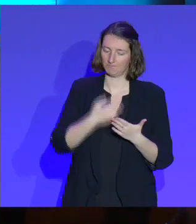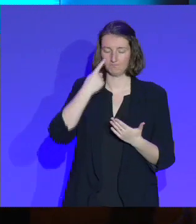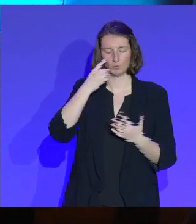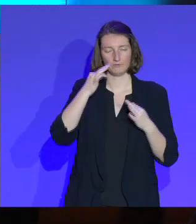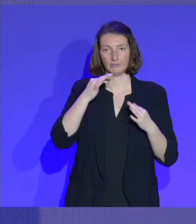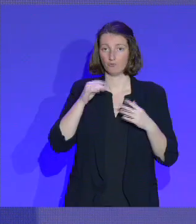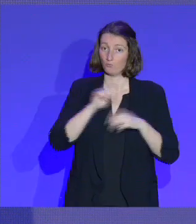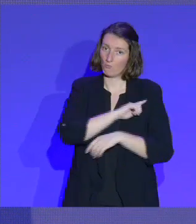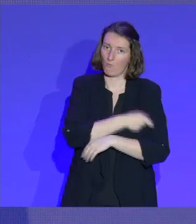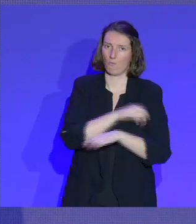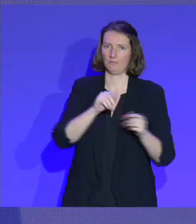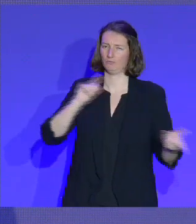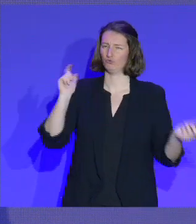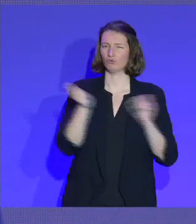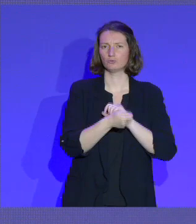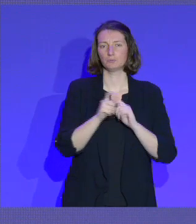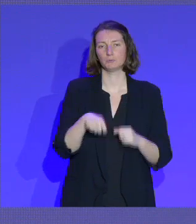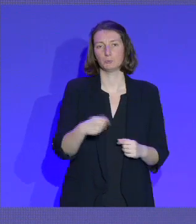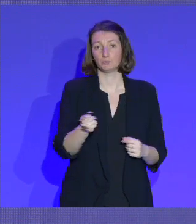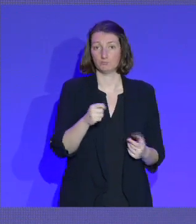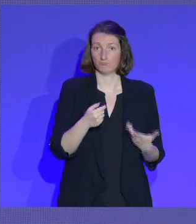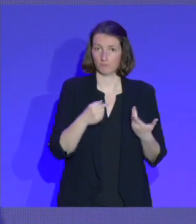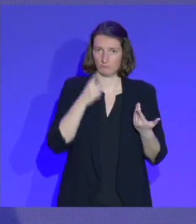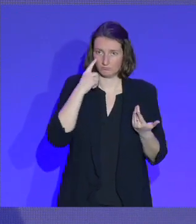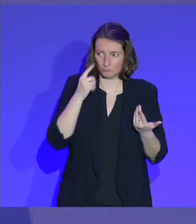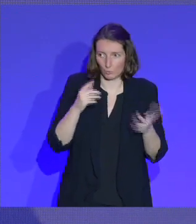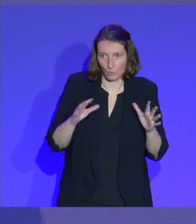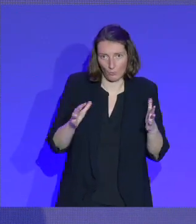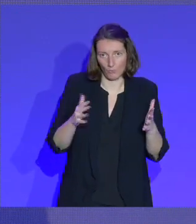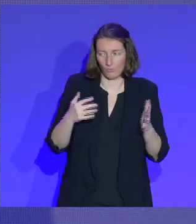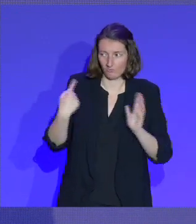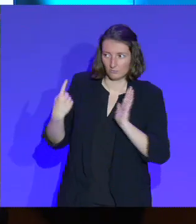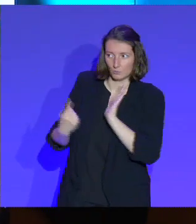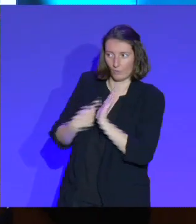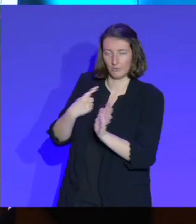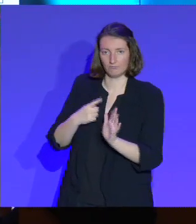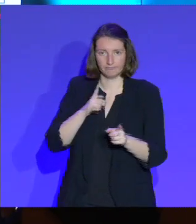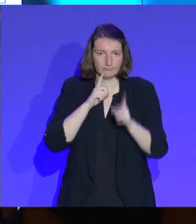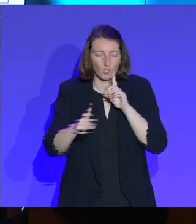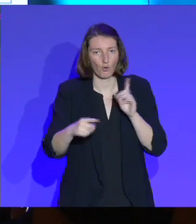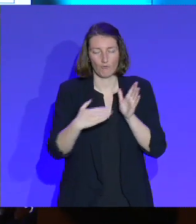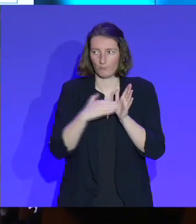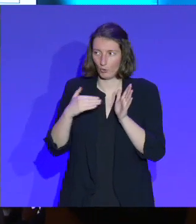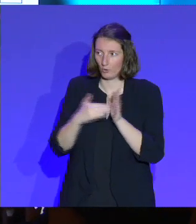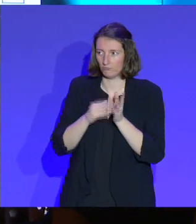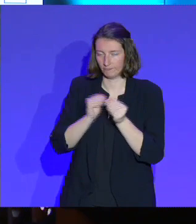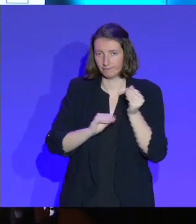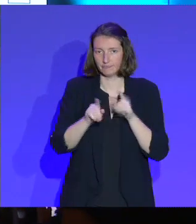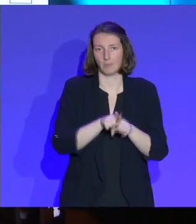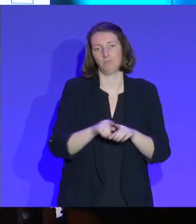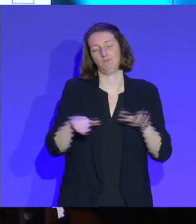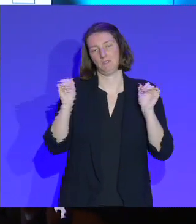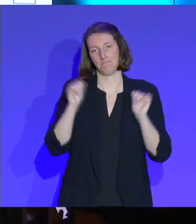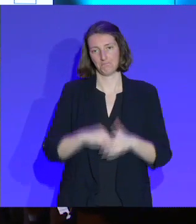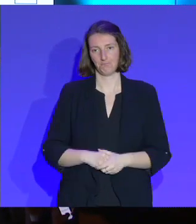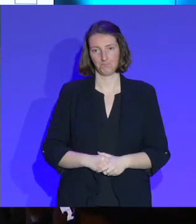place du sport dans notre société pour éviter que ce type de faute, ce type d'erreur se reproduise.